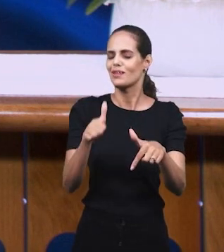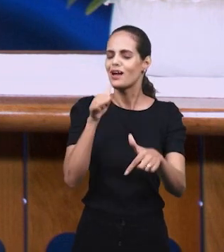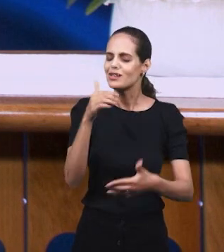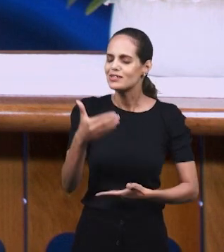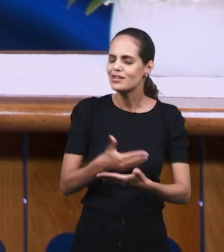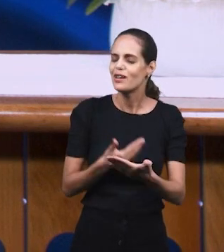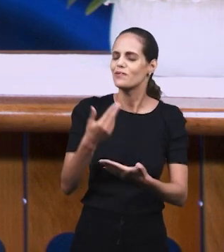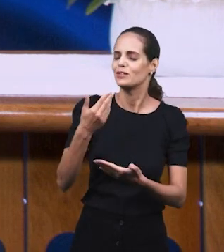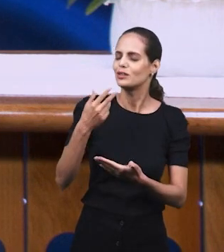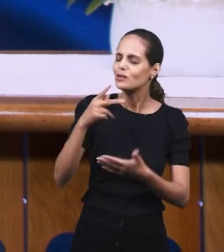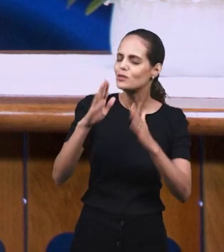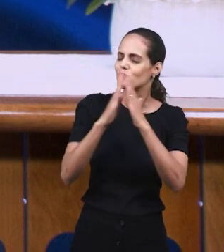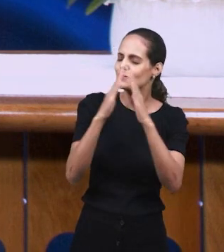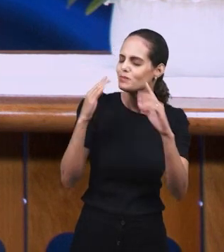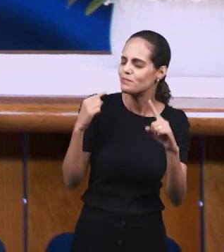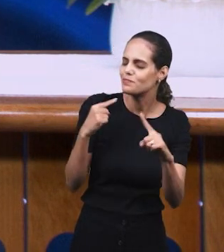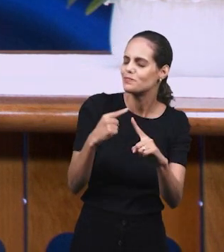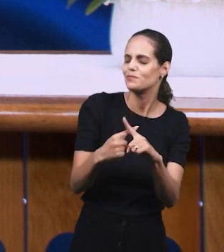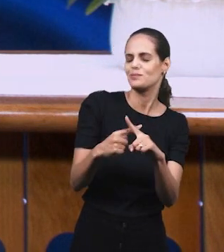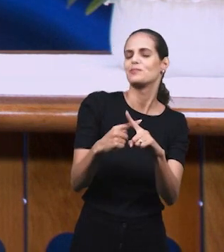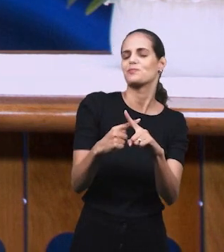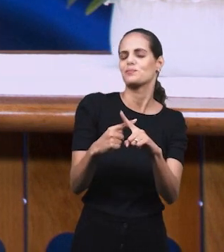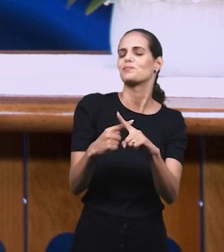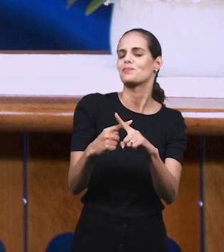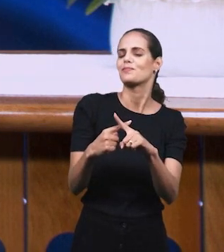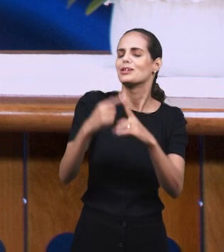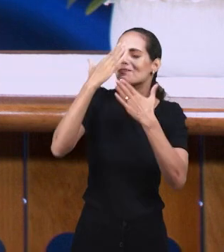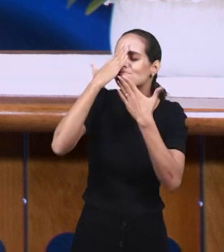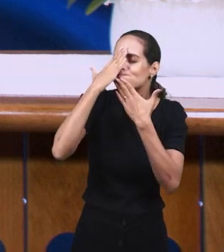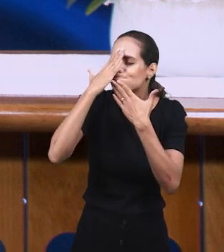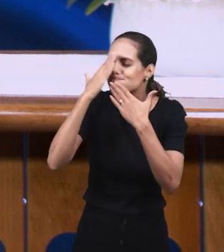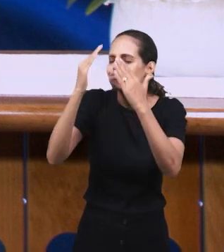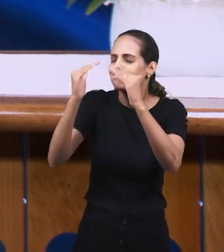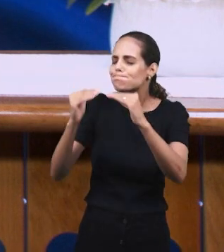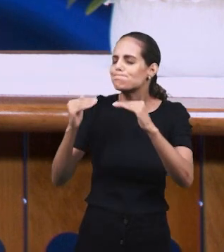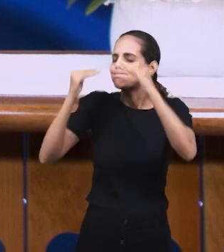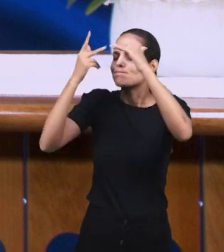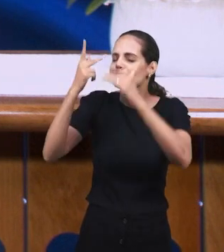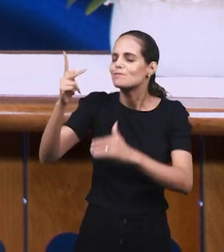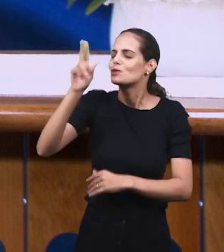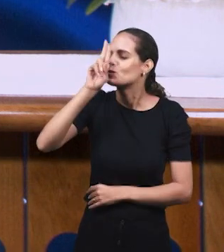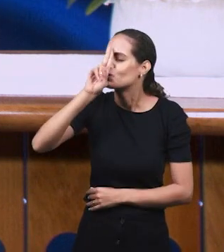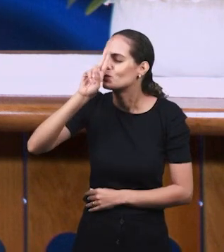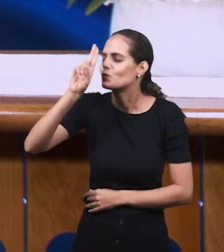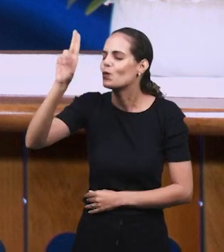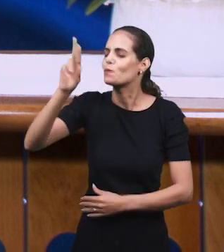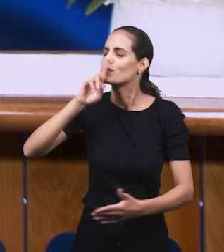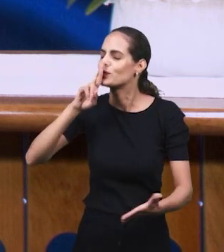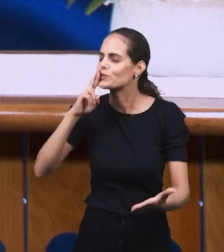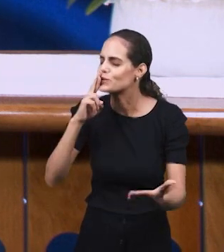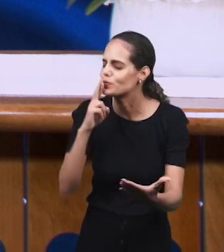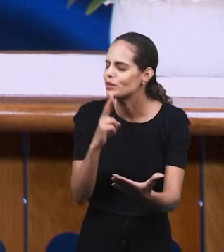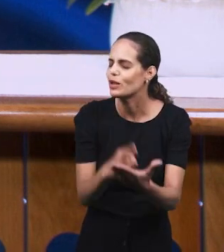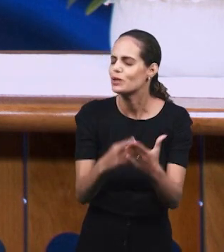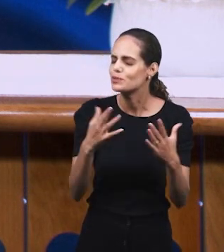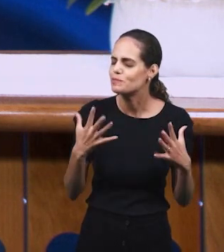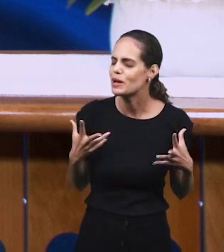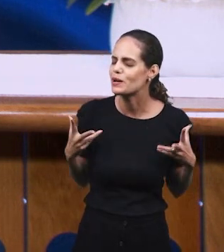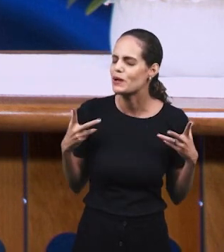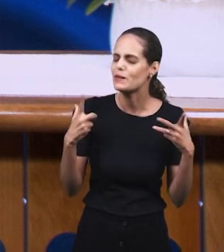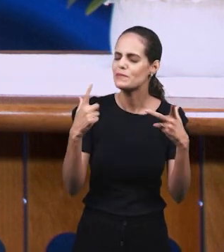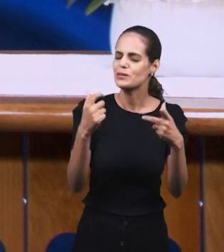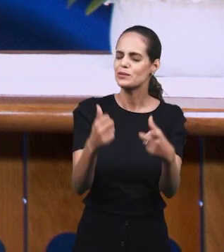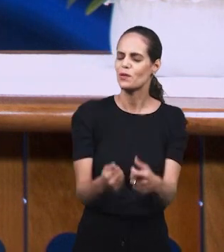сестрами, сестрами и Твоих церквях. Да будет имя Твое